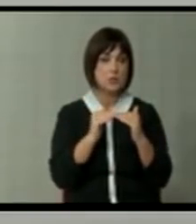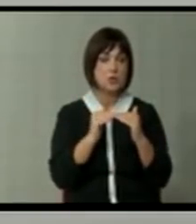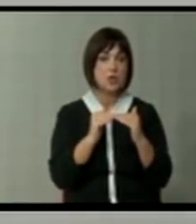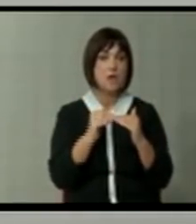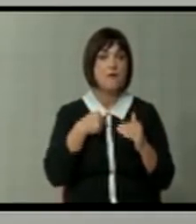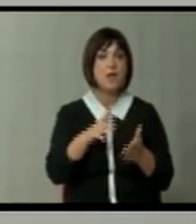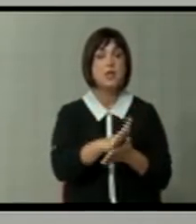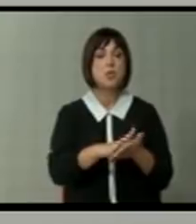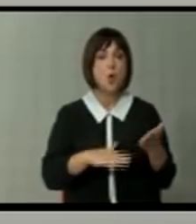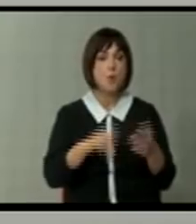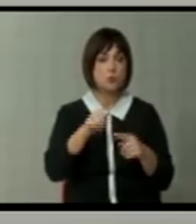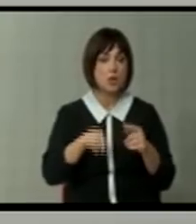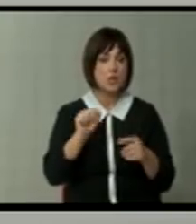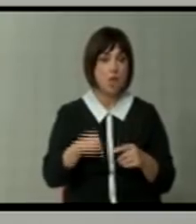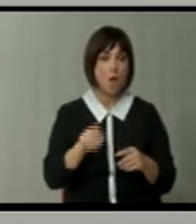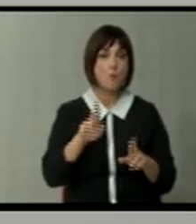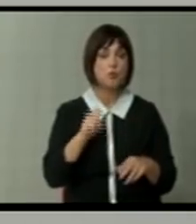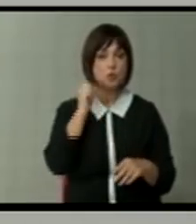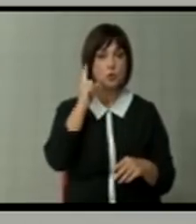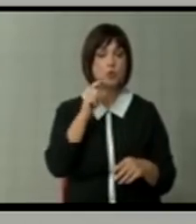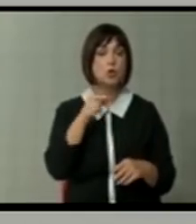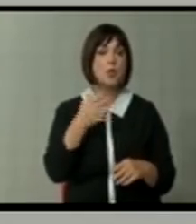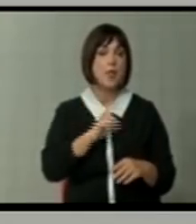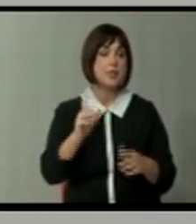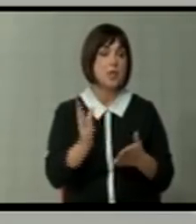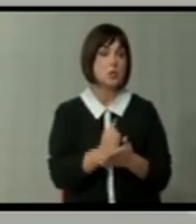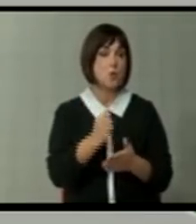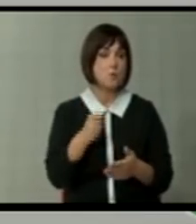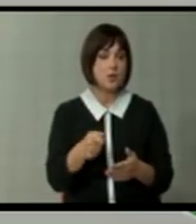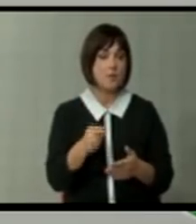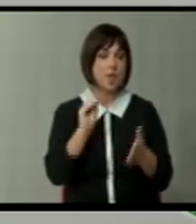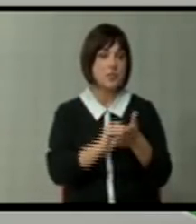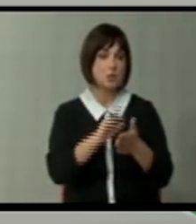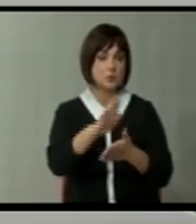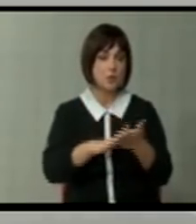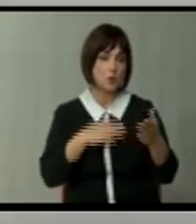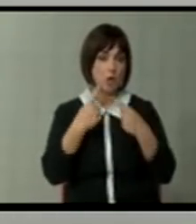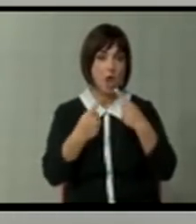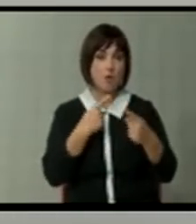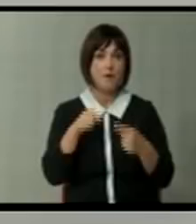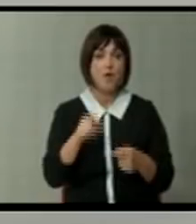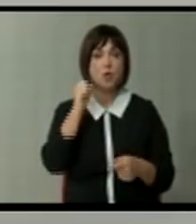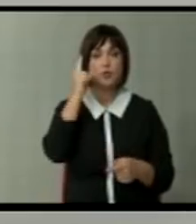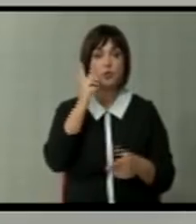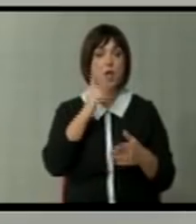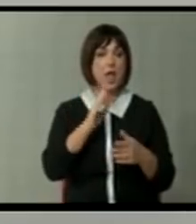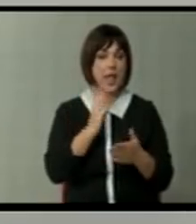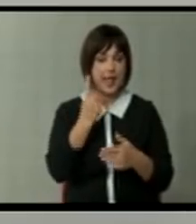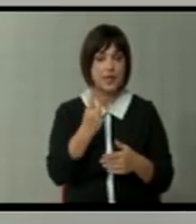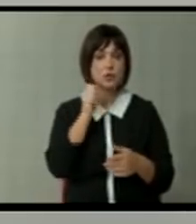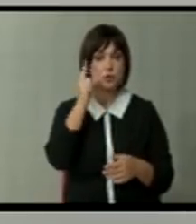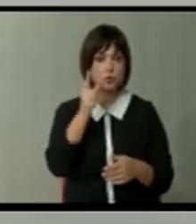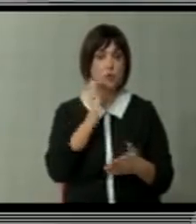Да, може да се случи чудо, па да не добиваме датум за почеток на преговори. Такво чудо се случи век еднаш.